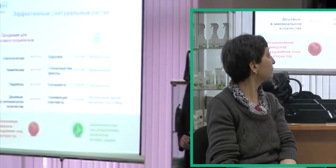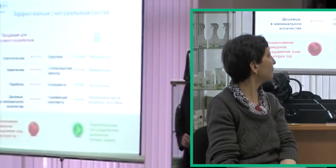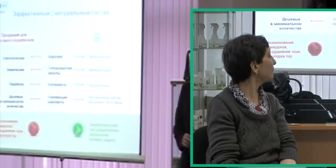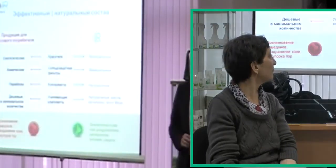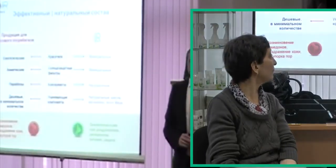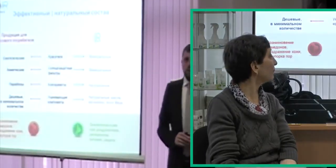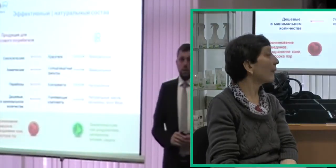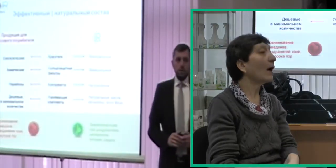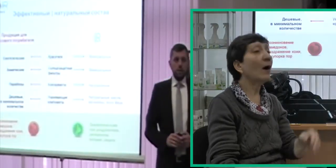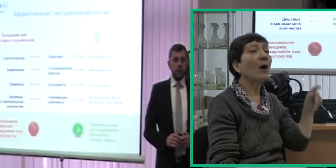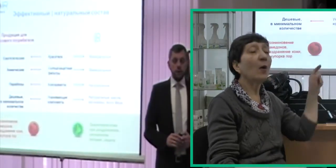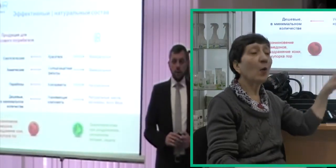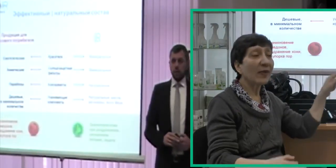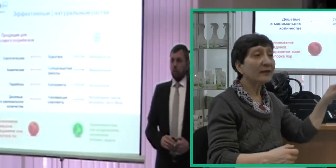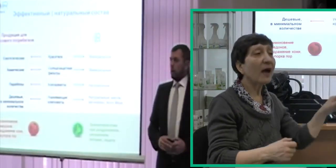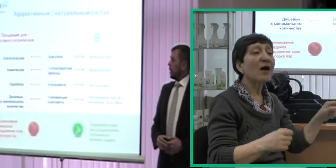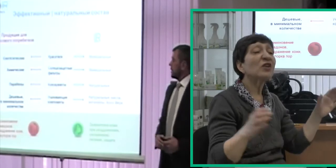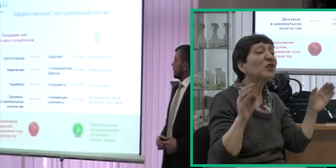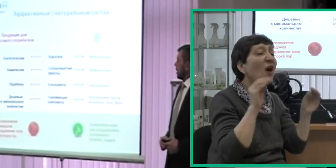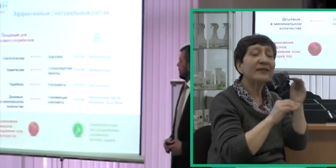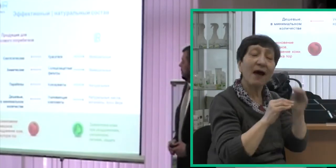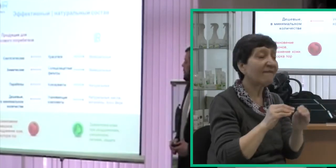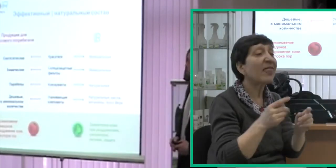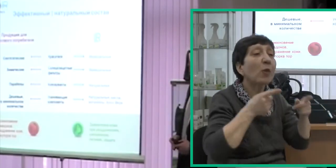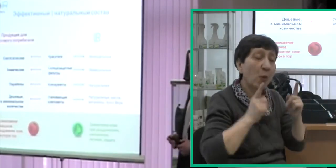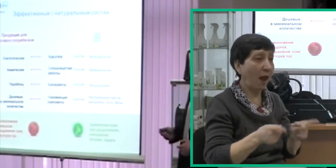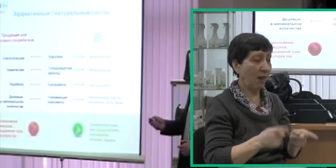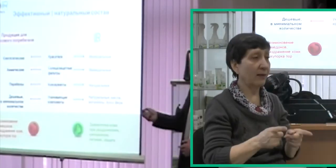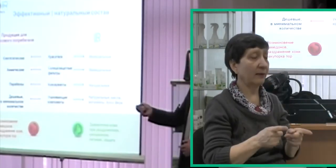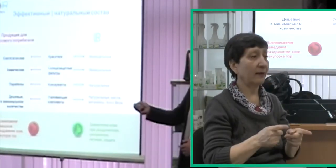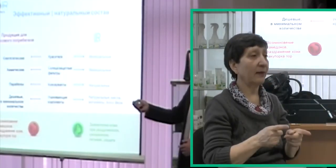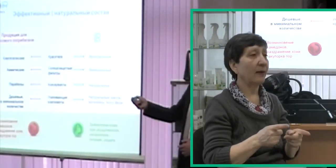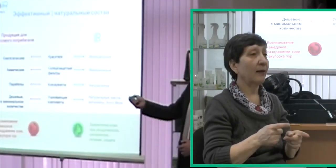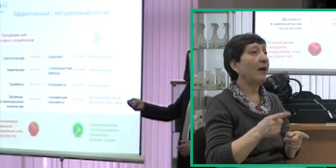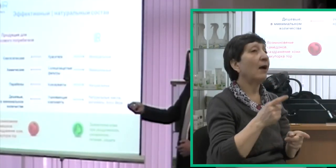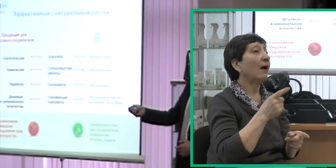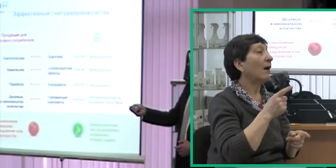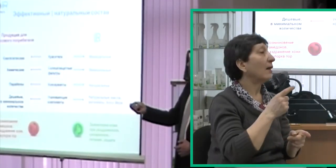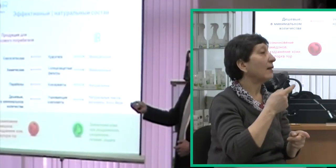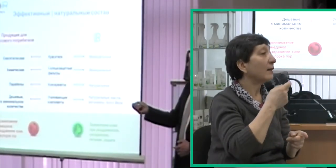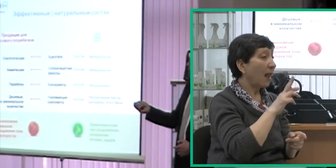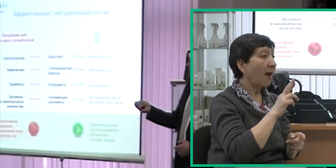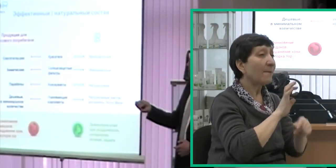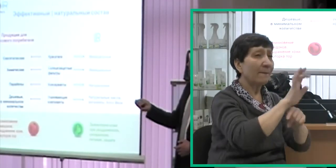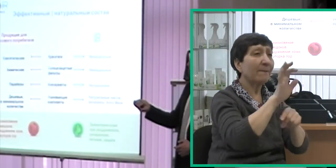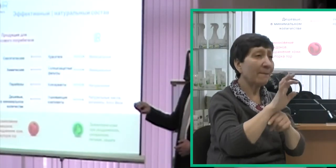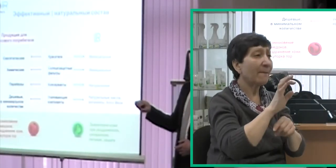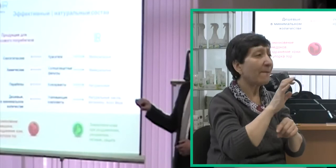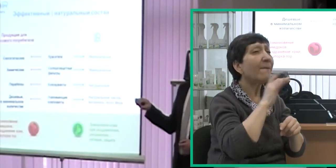У нас эффективный натуральный состав. То есть, в продукции для массового потребления